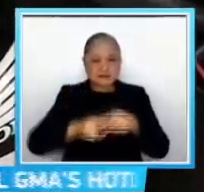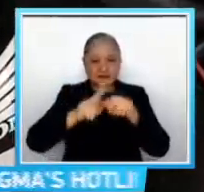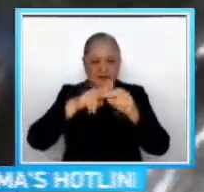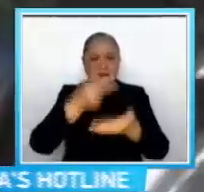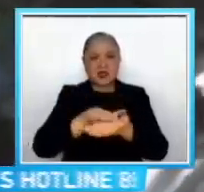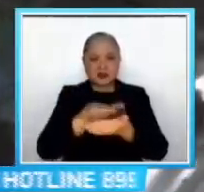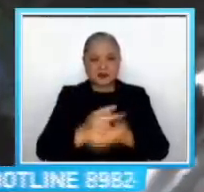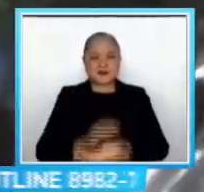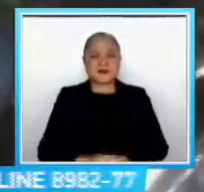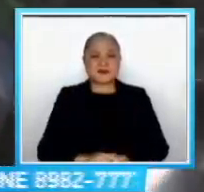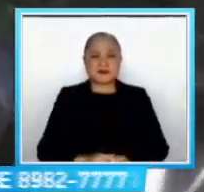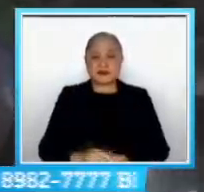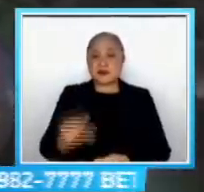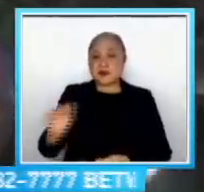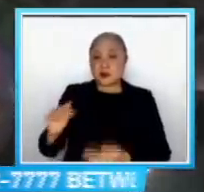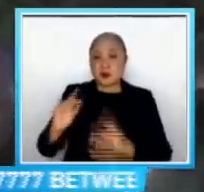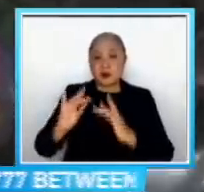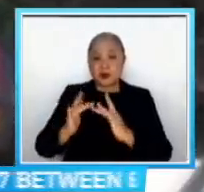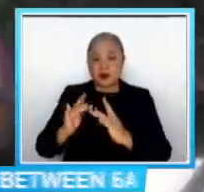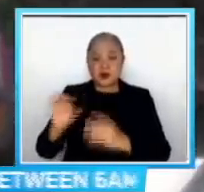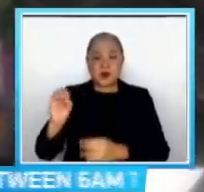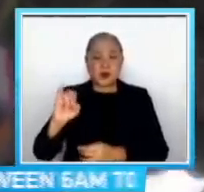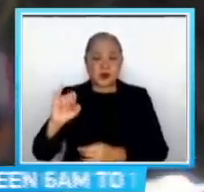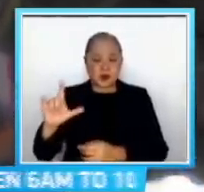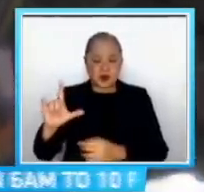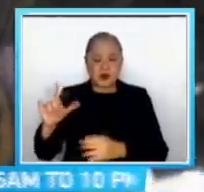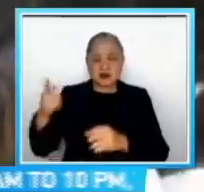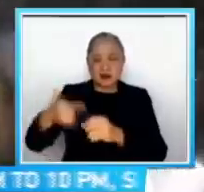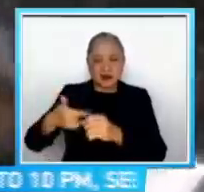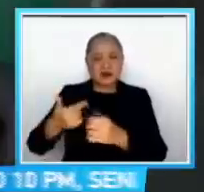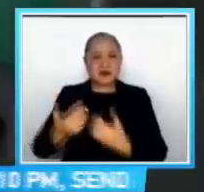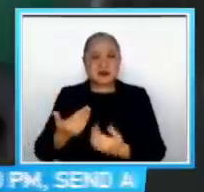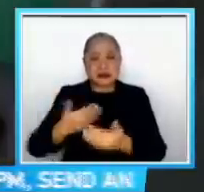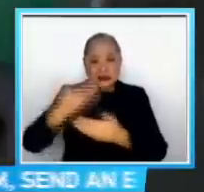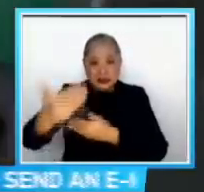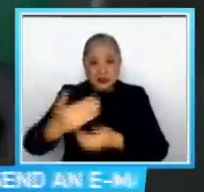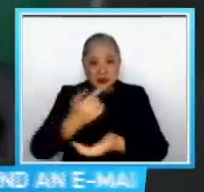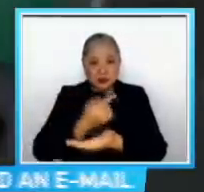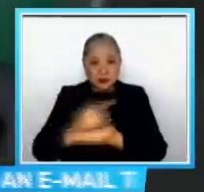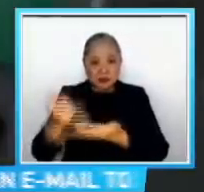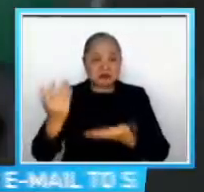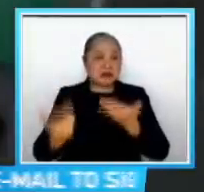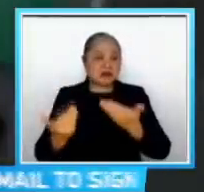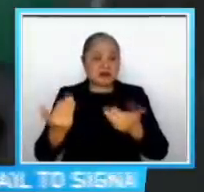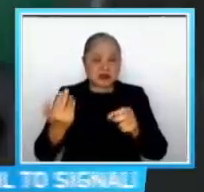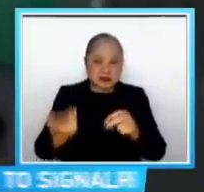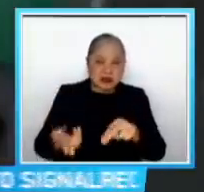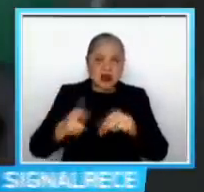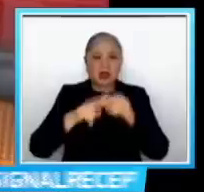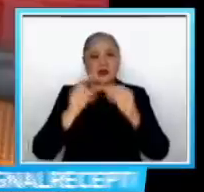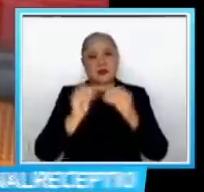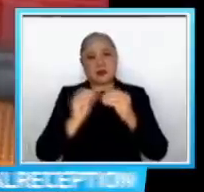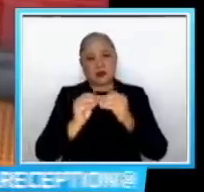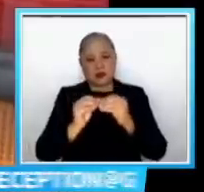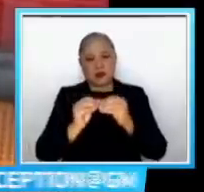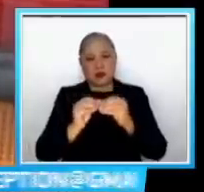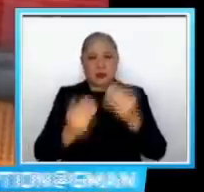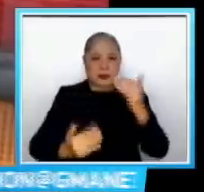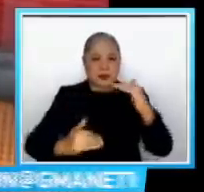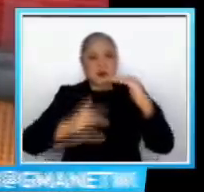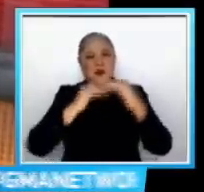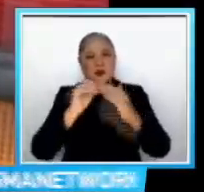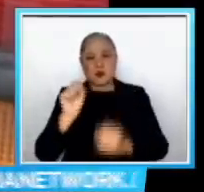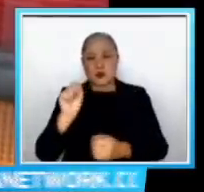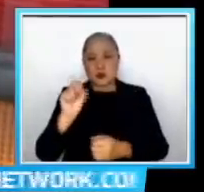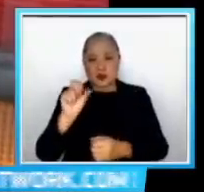Online mula sa Oil Industry Source sa susunod na linggo Ay may namumuro na namang taas sa presyo At posibleng umabot daw sa 12 pesos